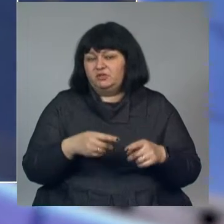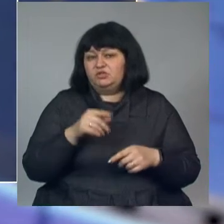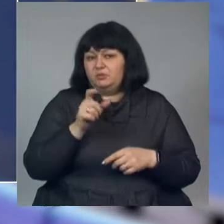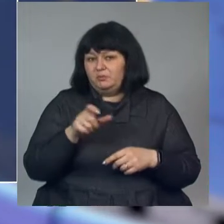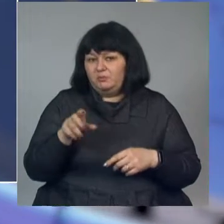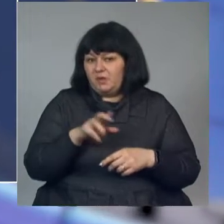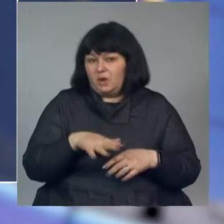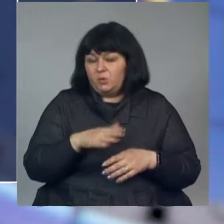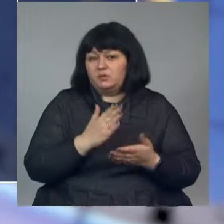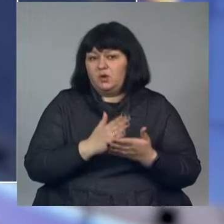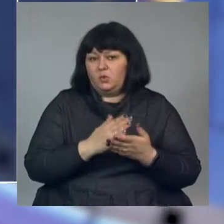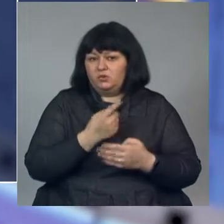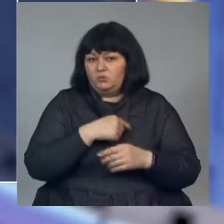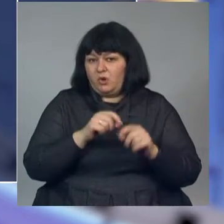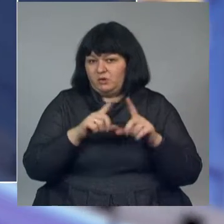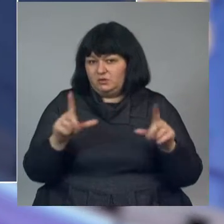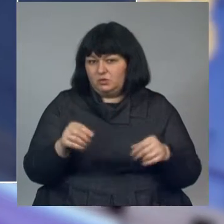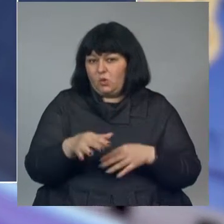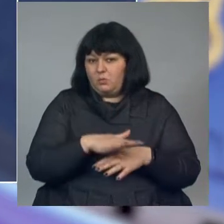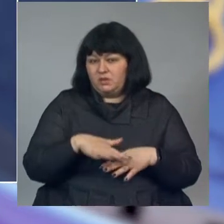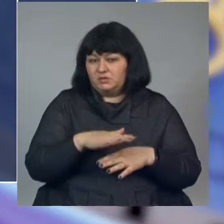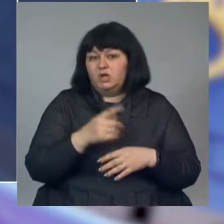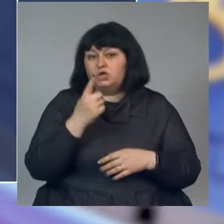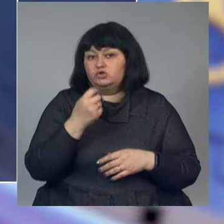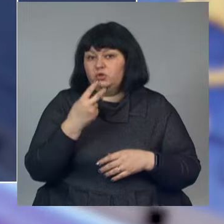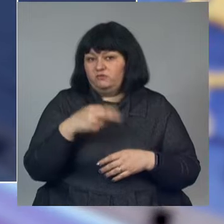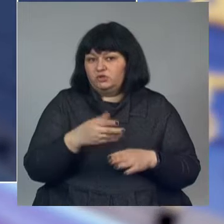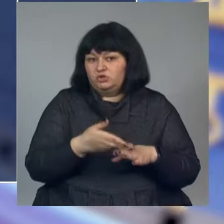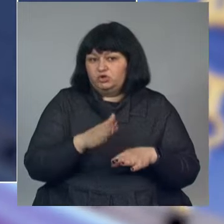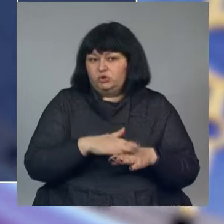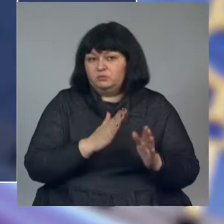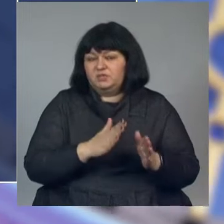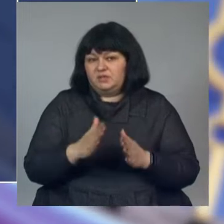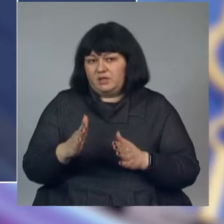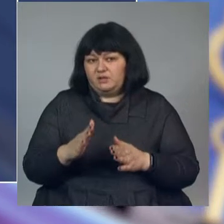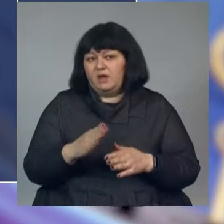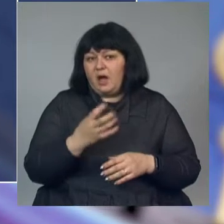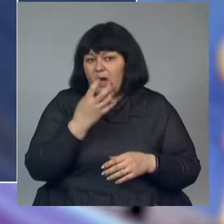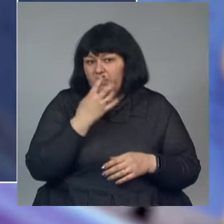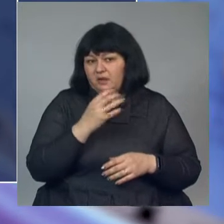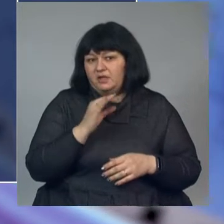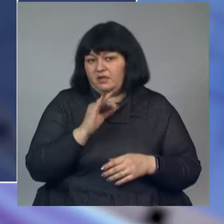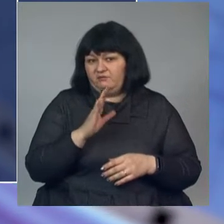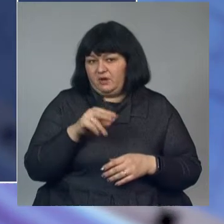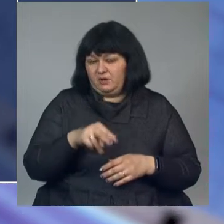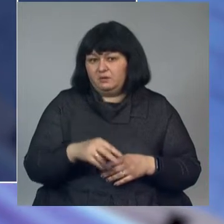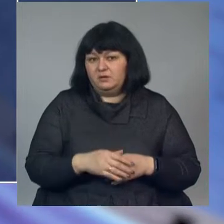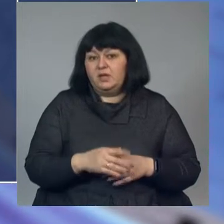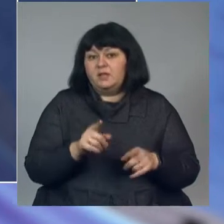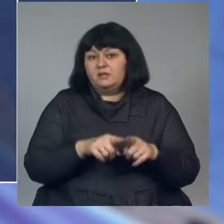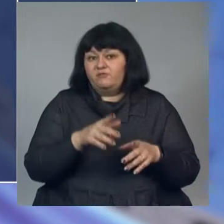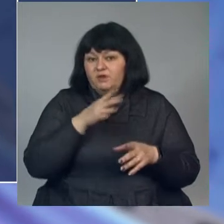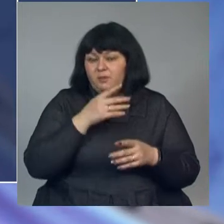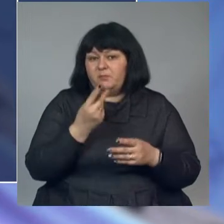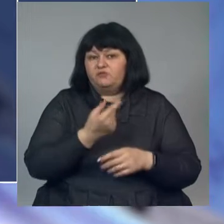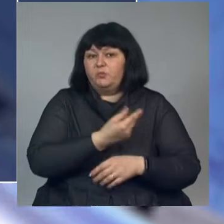белгородцев находятся в стационарах области. Из них 120 в тяжелом состоянии на аппаратах искусственной вентиляции легких. Тем временем